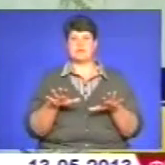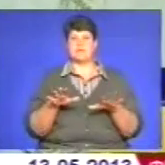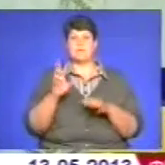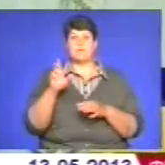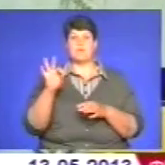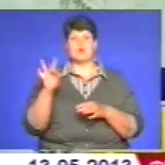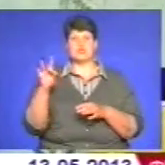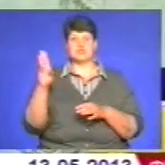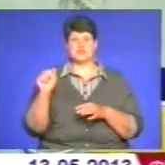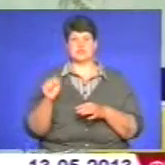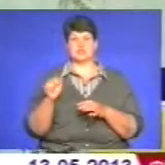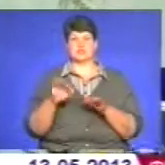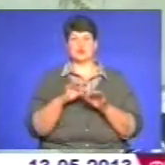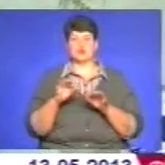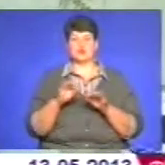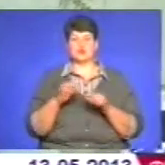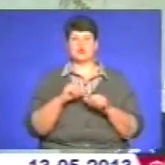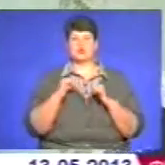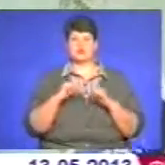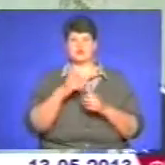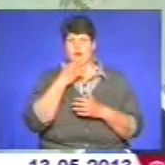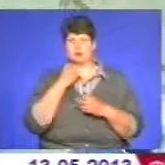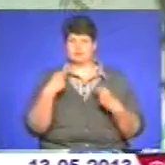бурщівські сорочки дуже гарно продаються,